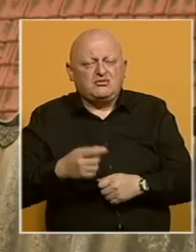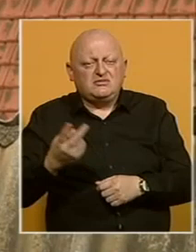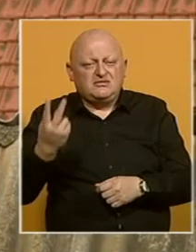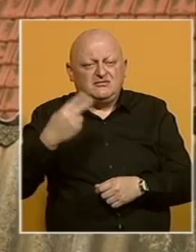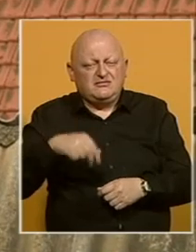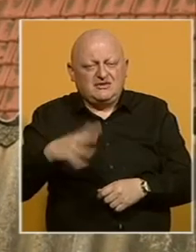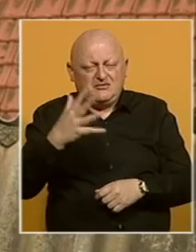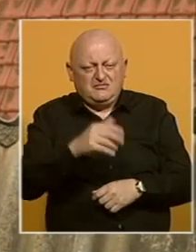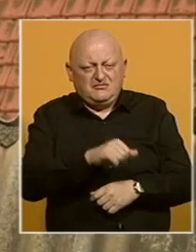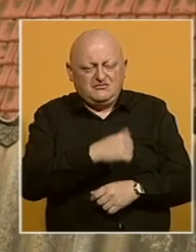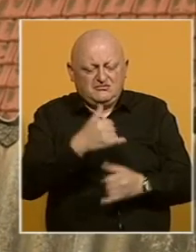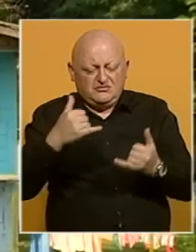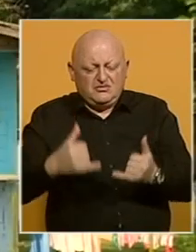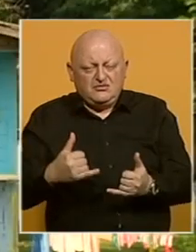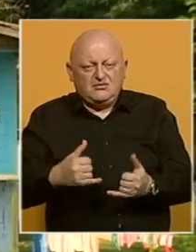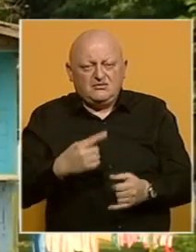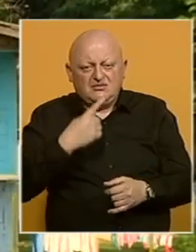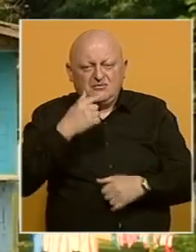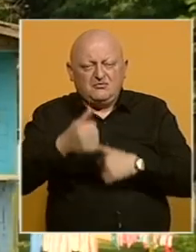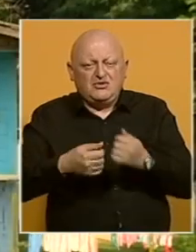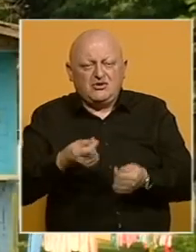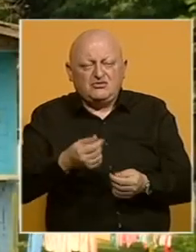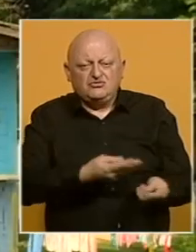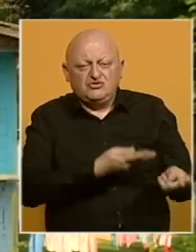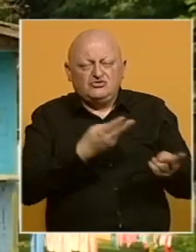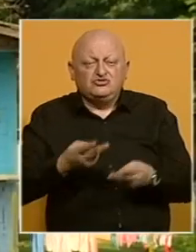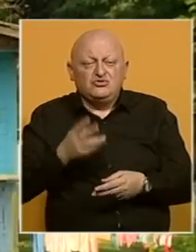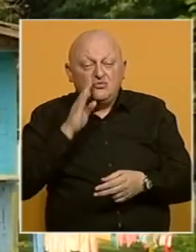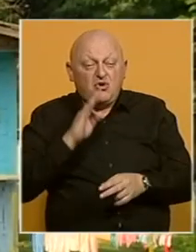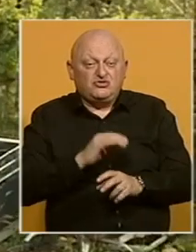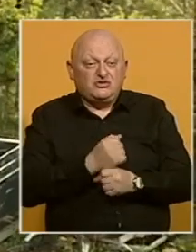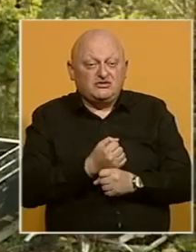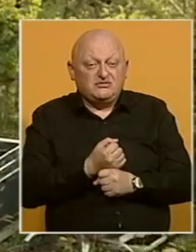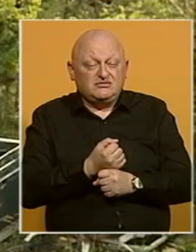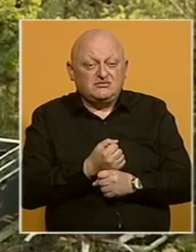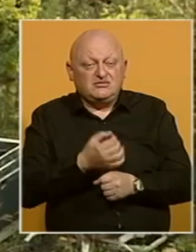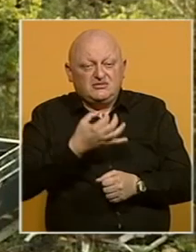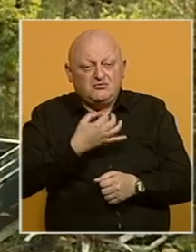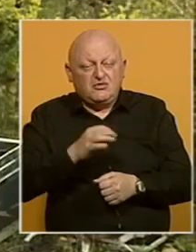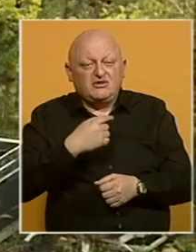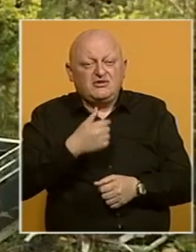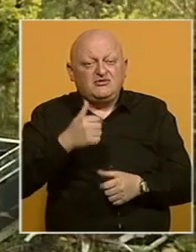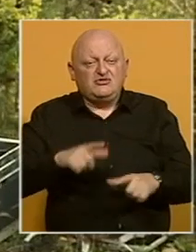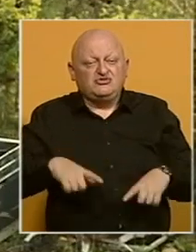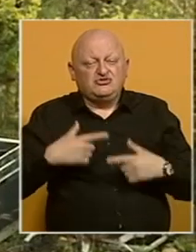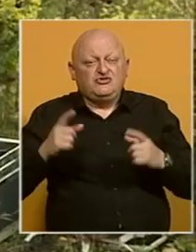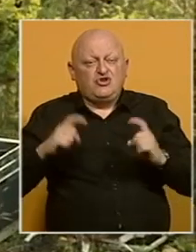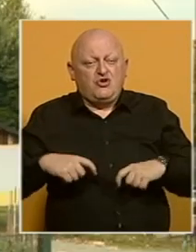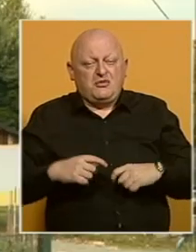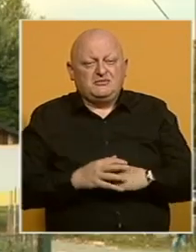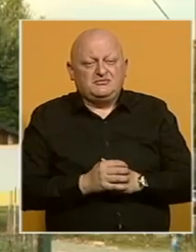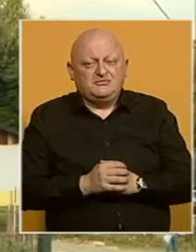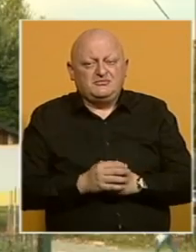2005. godine do danas milijuni eura su stigli u Bosnu i Hercegovinu za bolji i kvalitetniji život Roma.